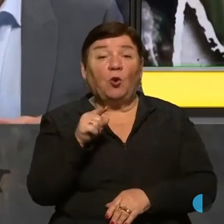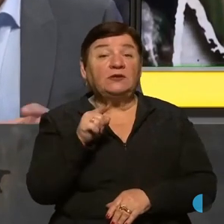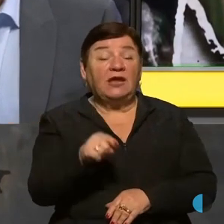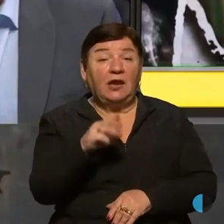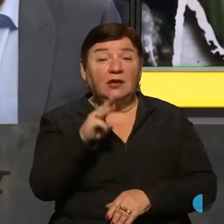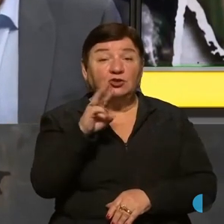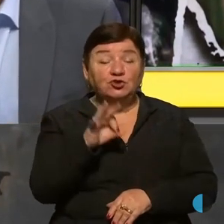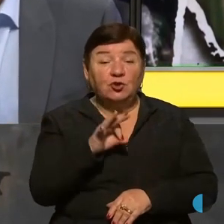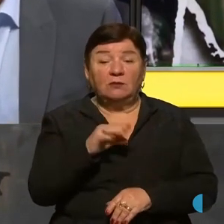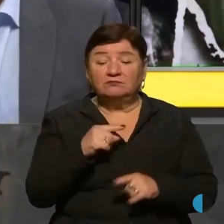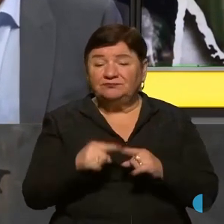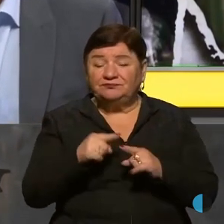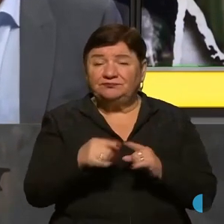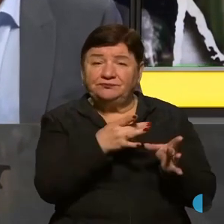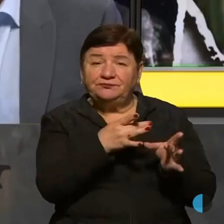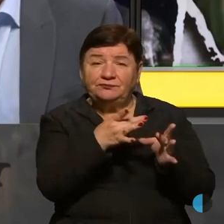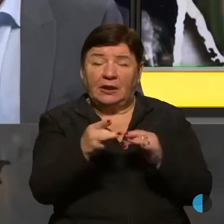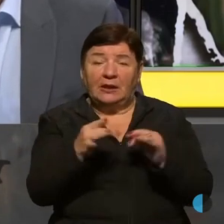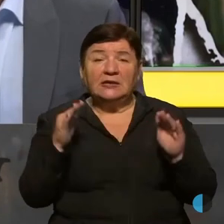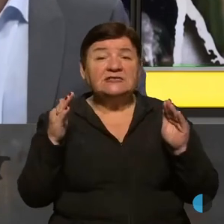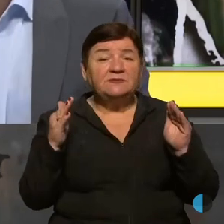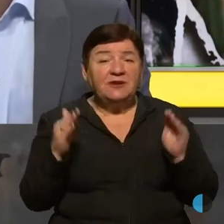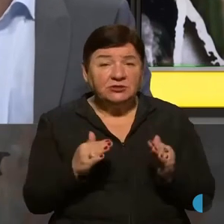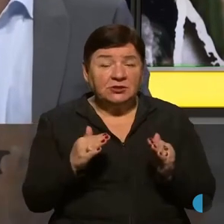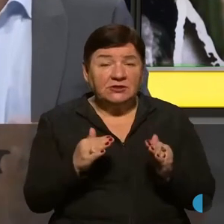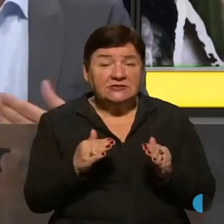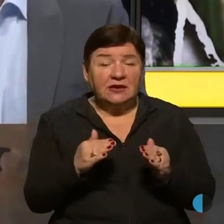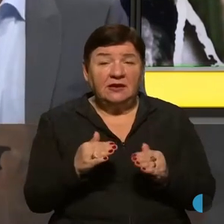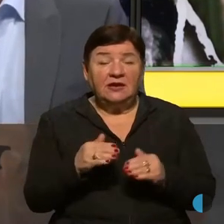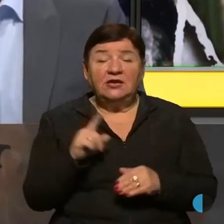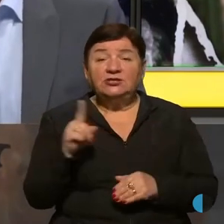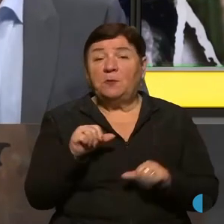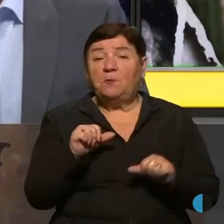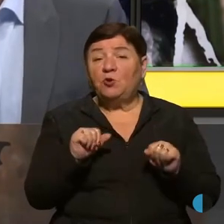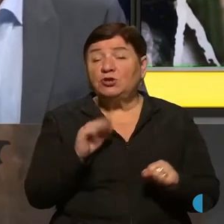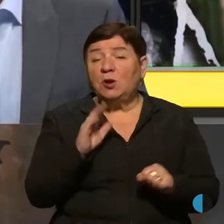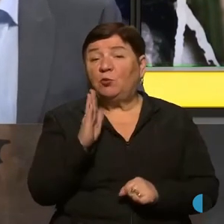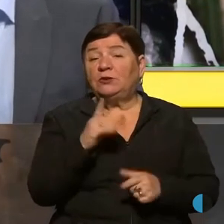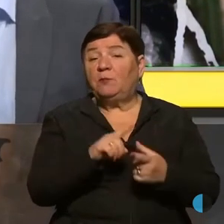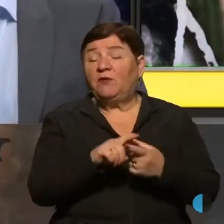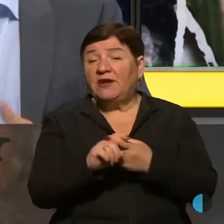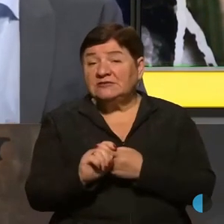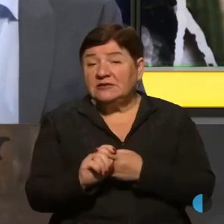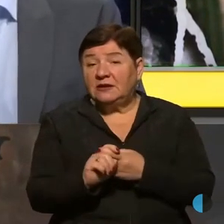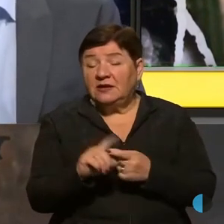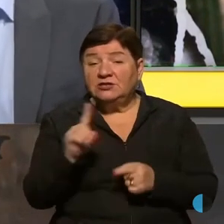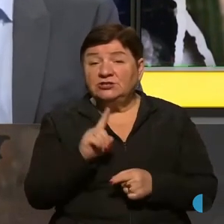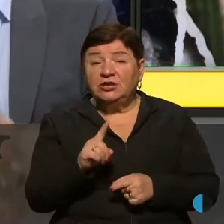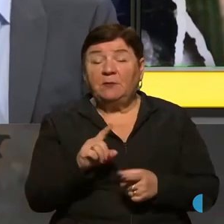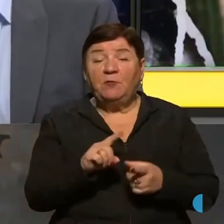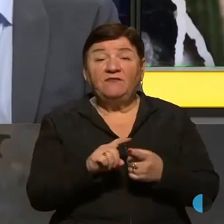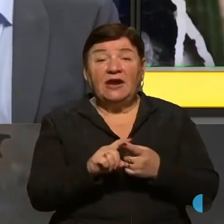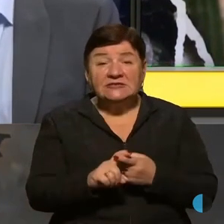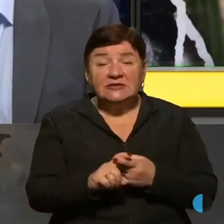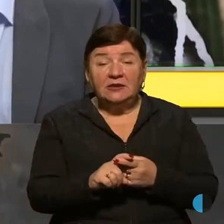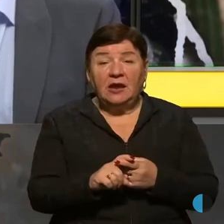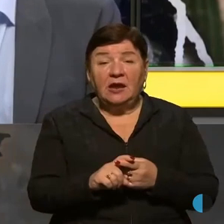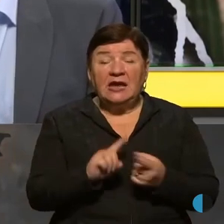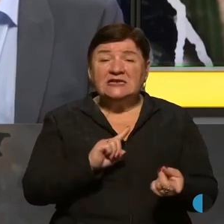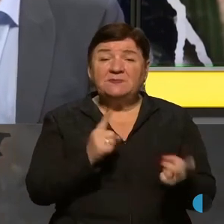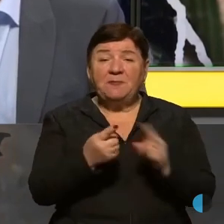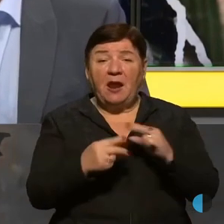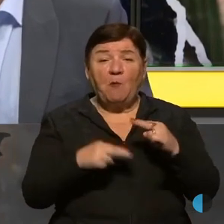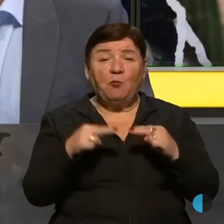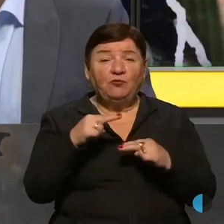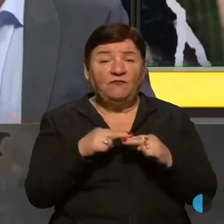інтенсивність обстрілів зменшилася. Власне, з чим може бути пов'язане це? Чи не пов'язане це з перебудуванням ворога